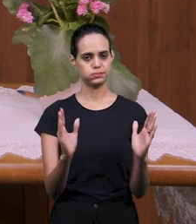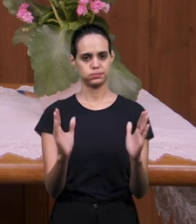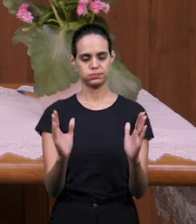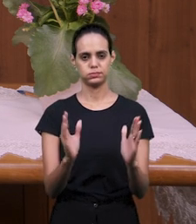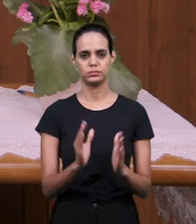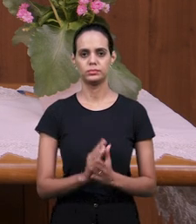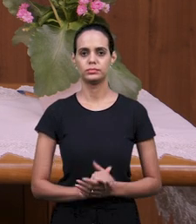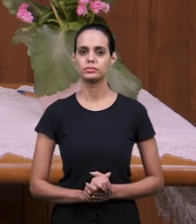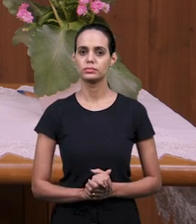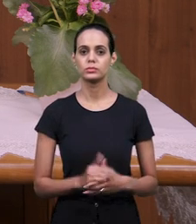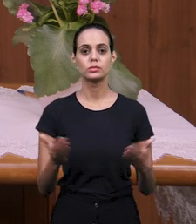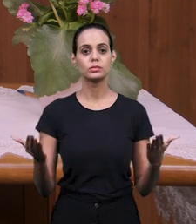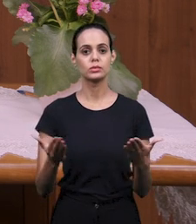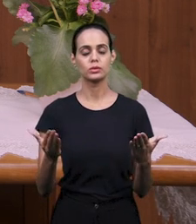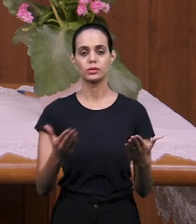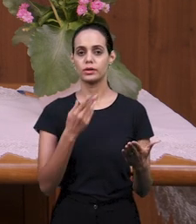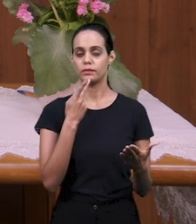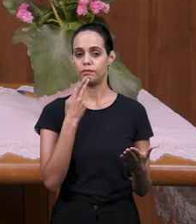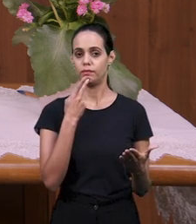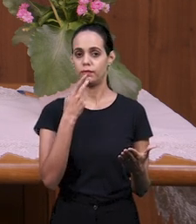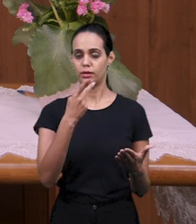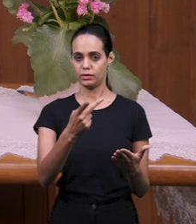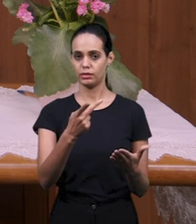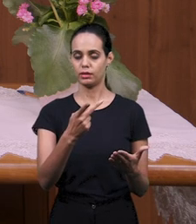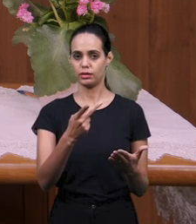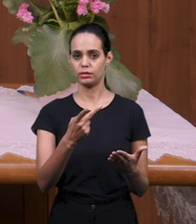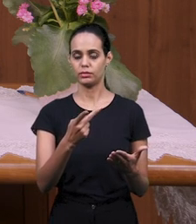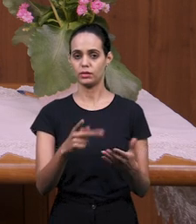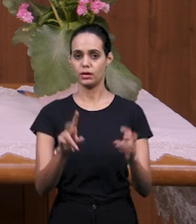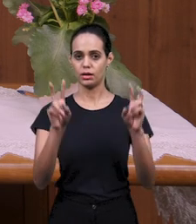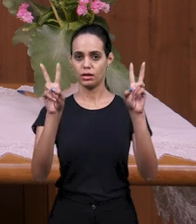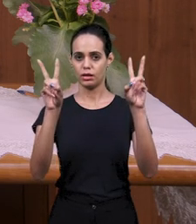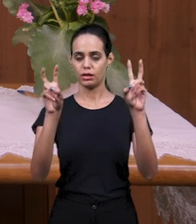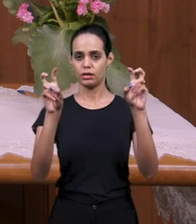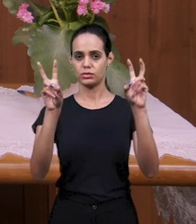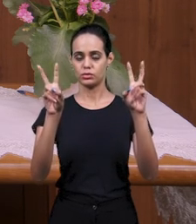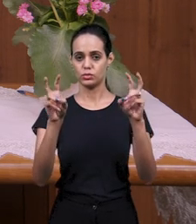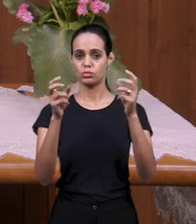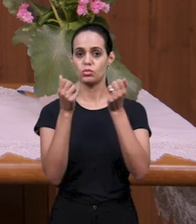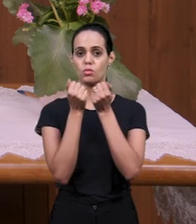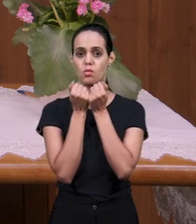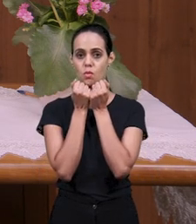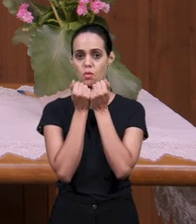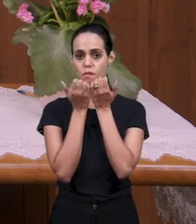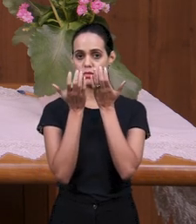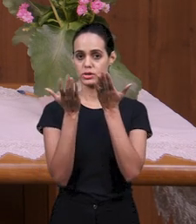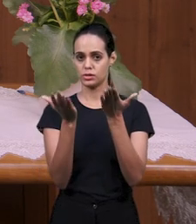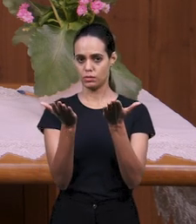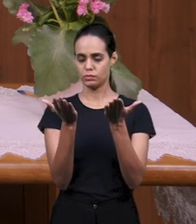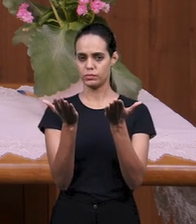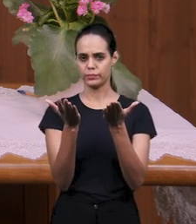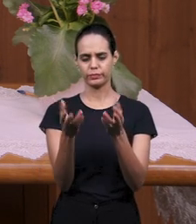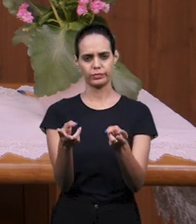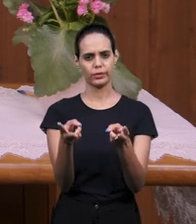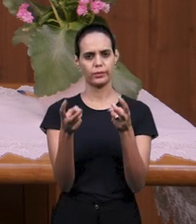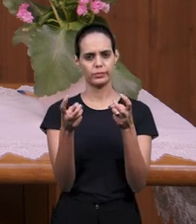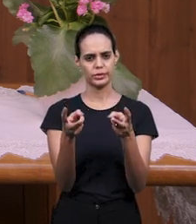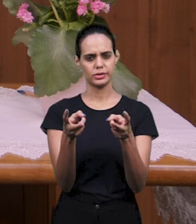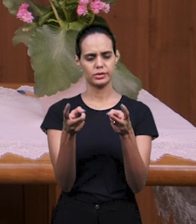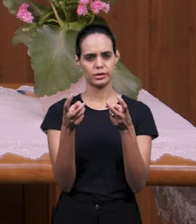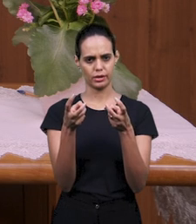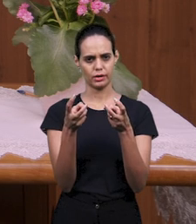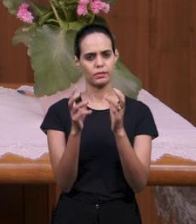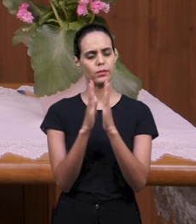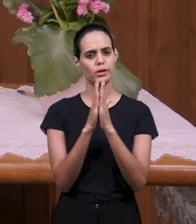говорить о молитве исповедания. Что такое молитва